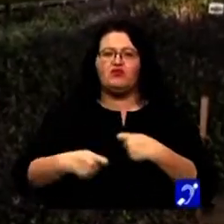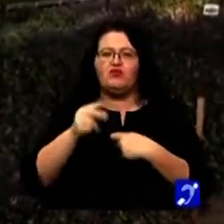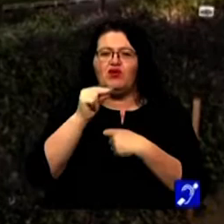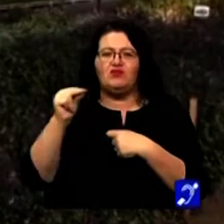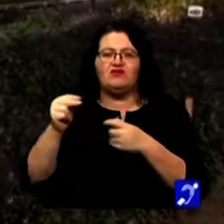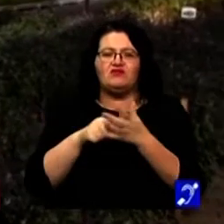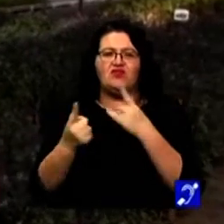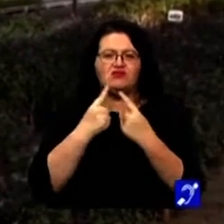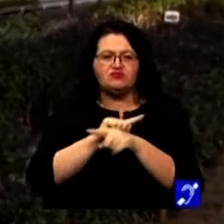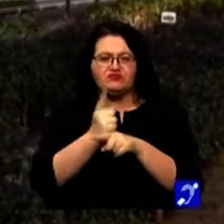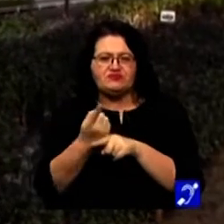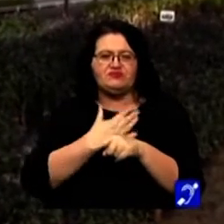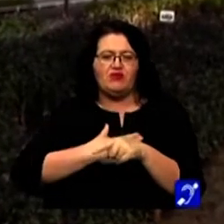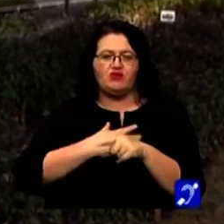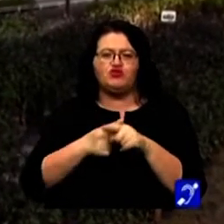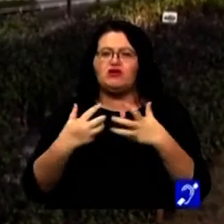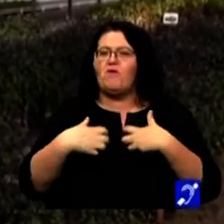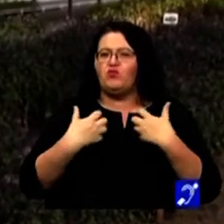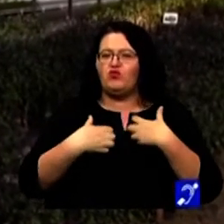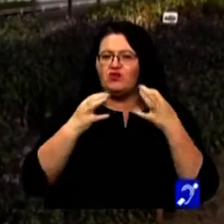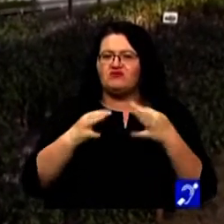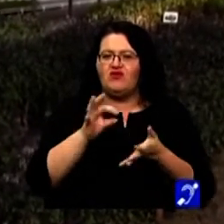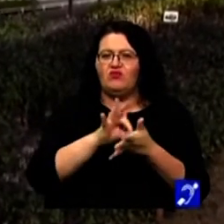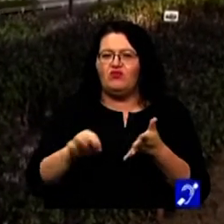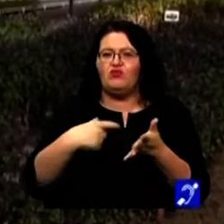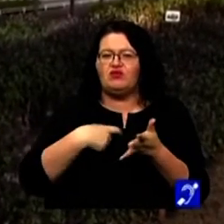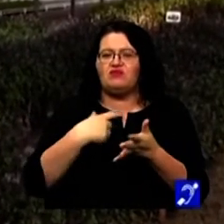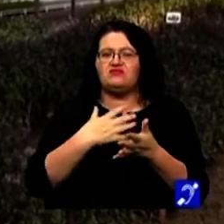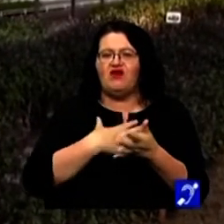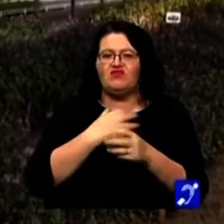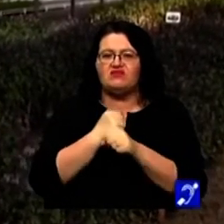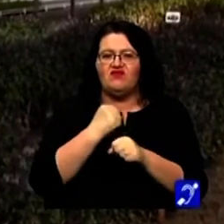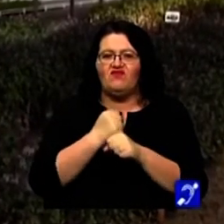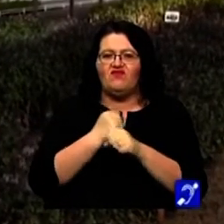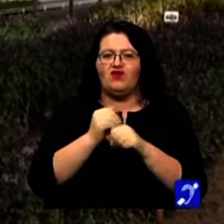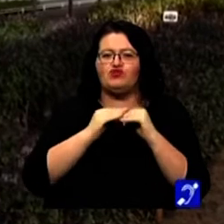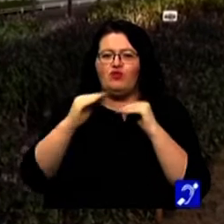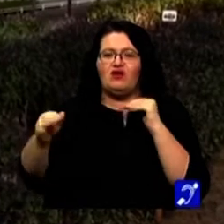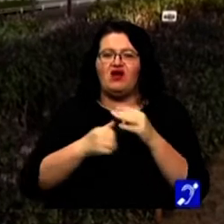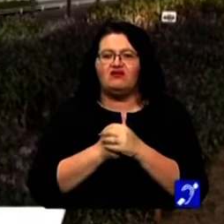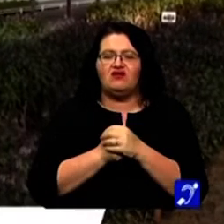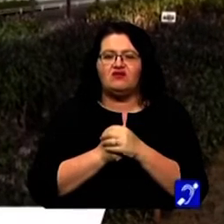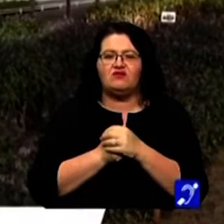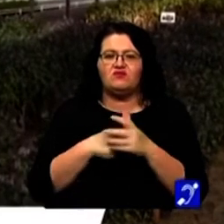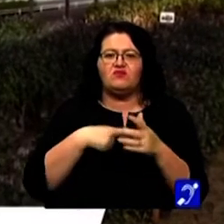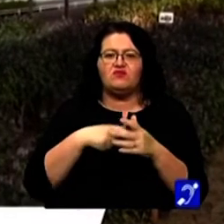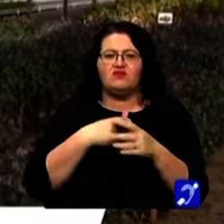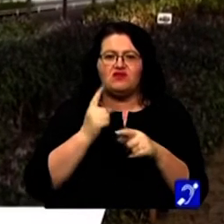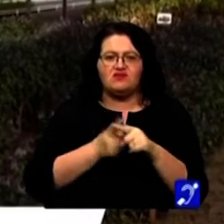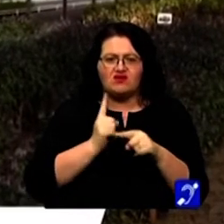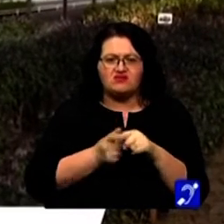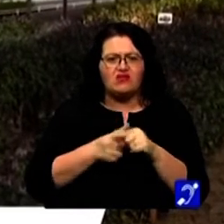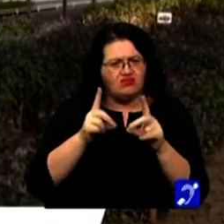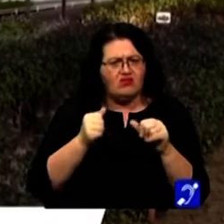Peteanu și ne bucurăm să putem să producem plante pentru dânsul. E o plantă rezistentă?